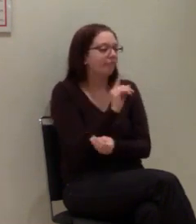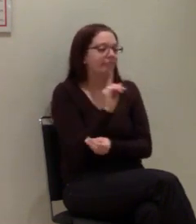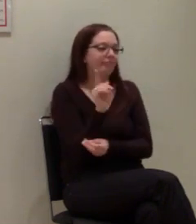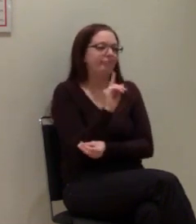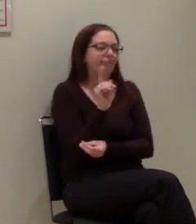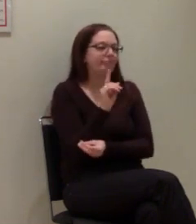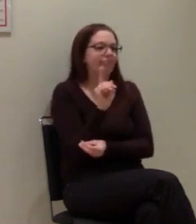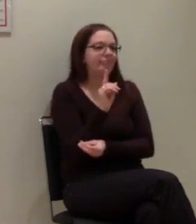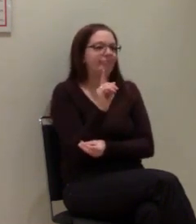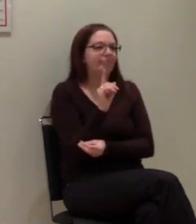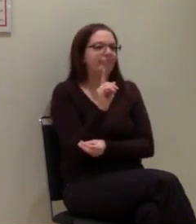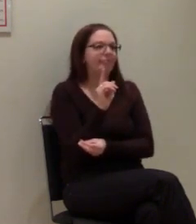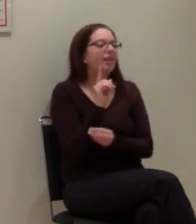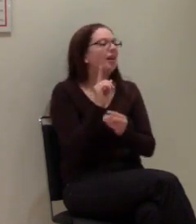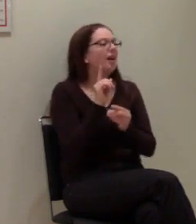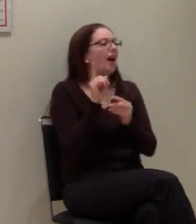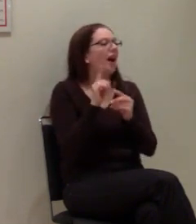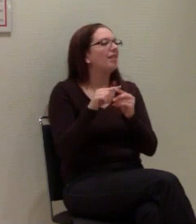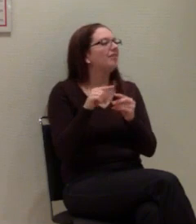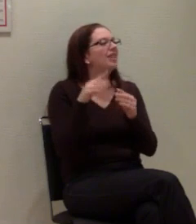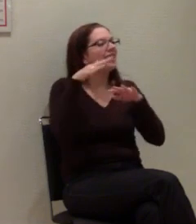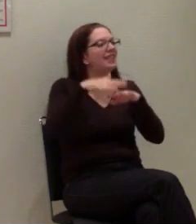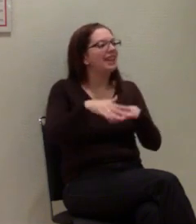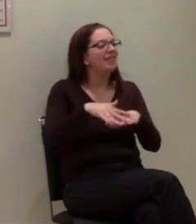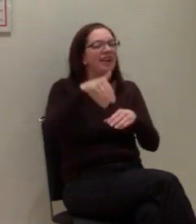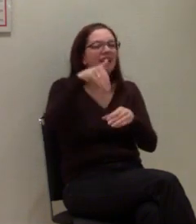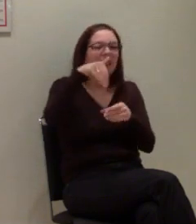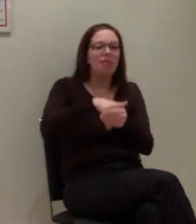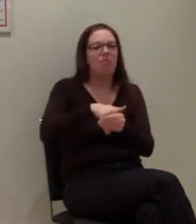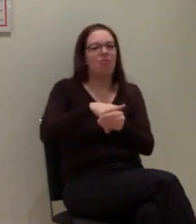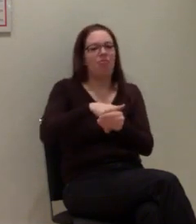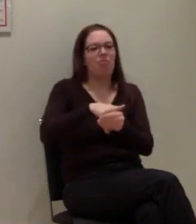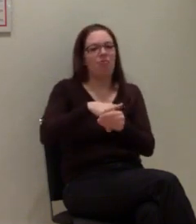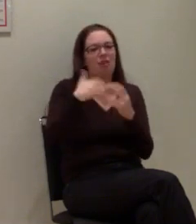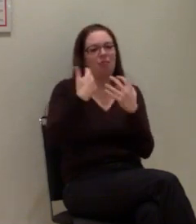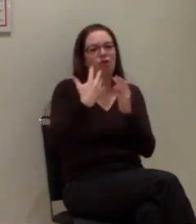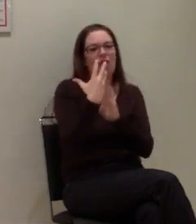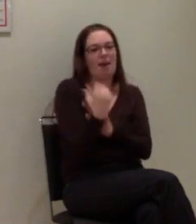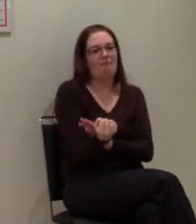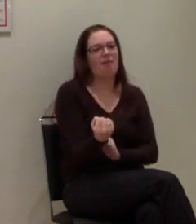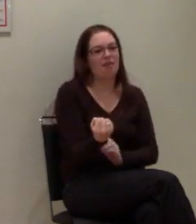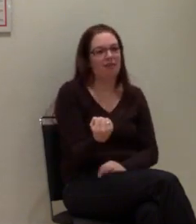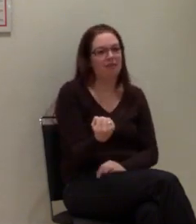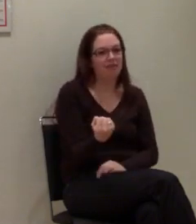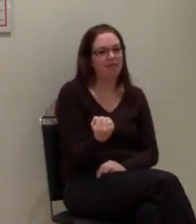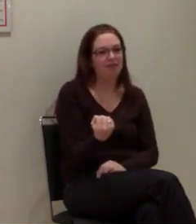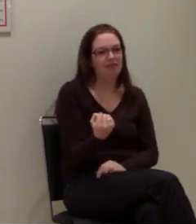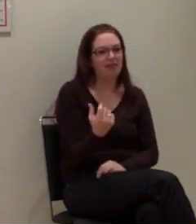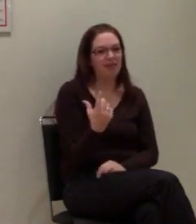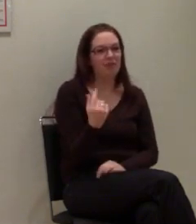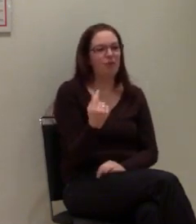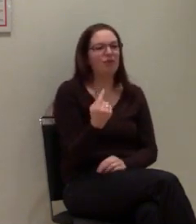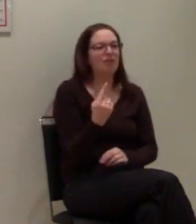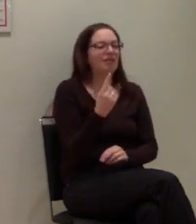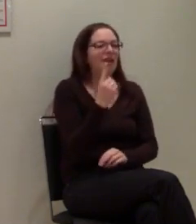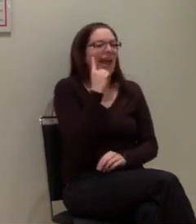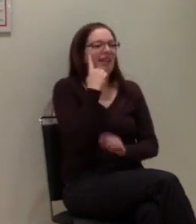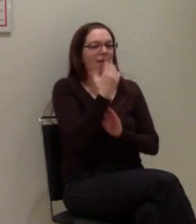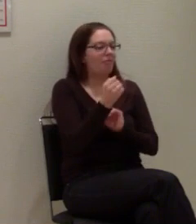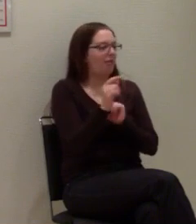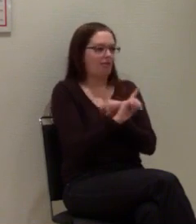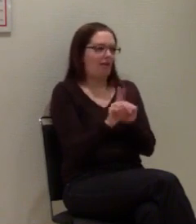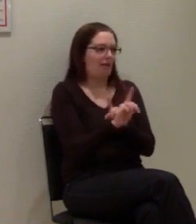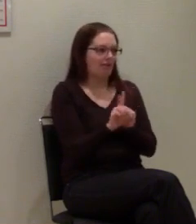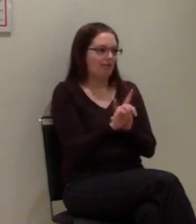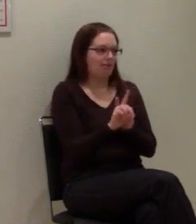-Gateway direkt im Netzwerk der Mobilfunker unterwegs sind und somit es keine Empfangsschwierigkeiten gibt. Aus dem